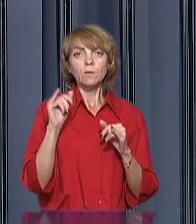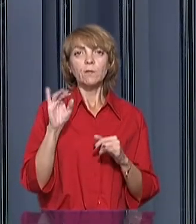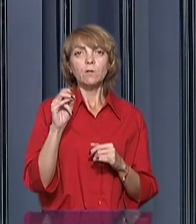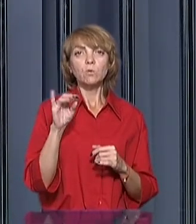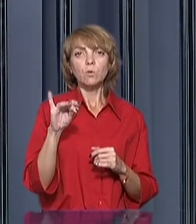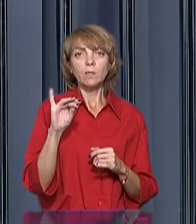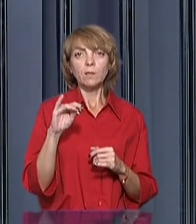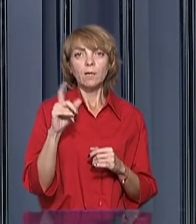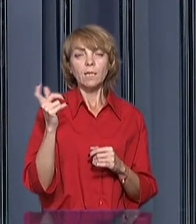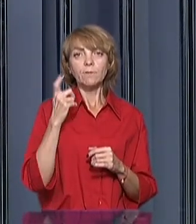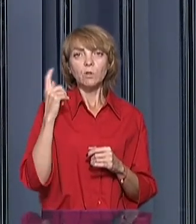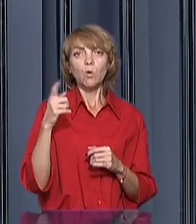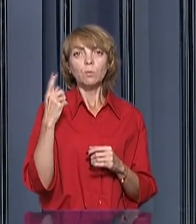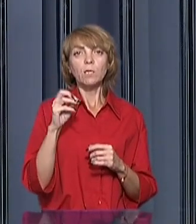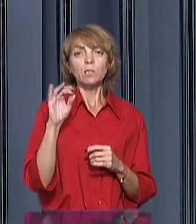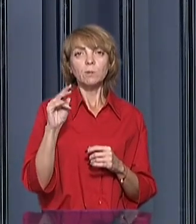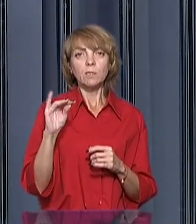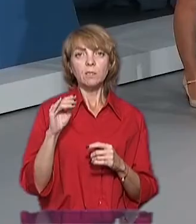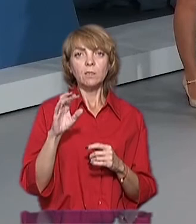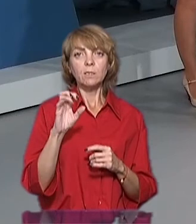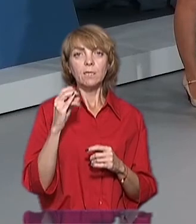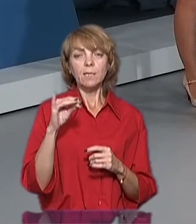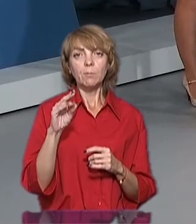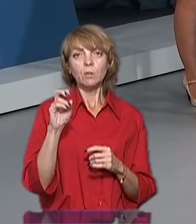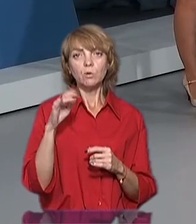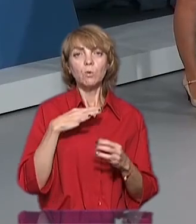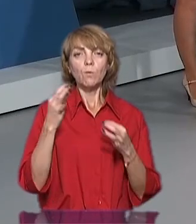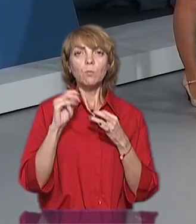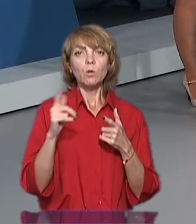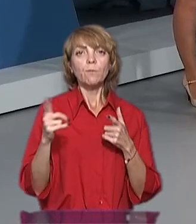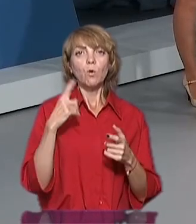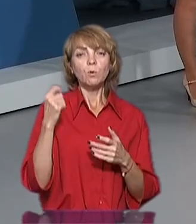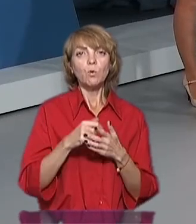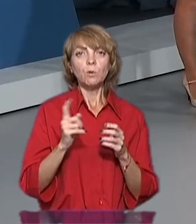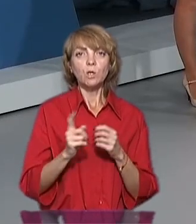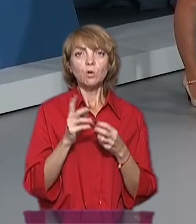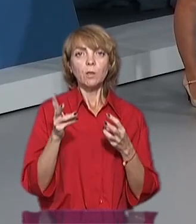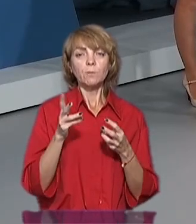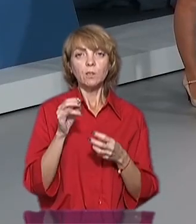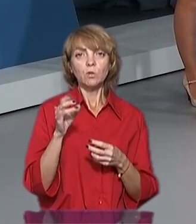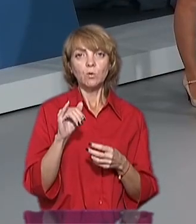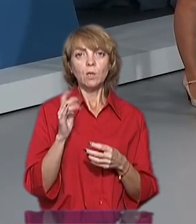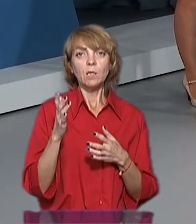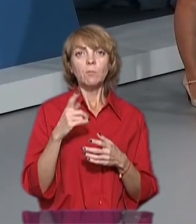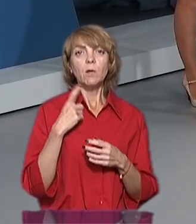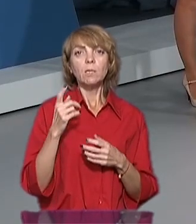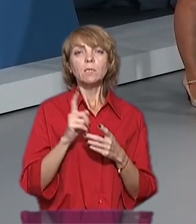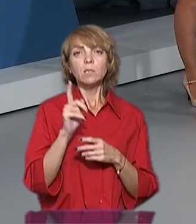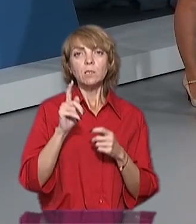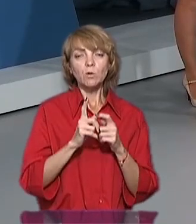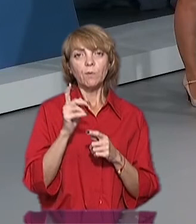інфраструктури Харківської обладачів і адміністрації Сергій Магдисюк. говорили про підготовку області до початку опалювального сезону, який має стартувати